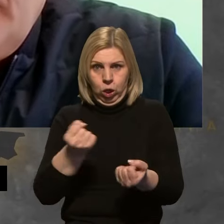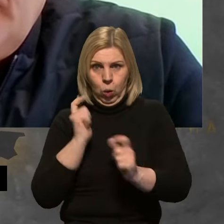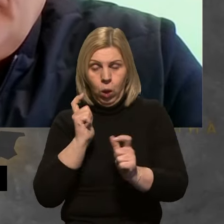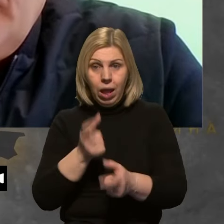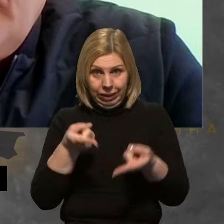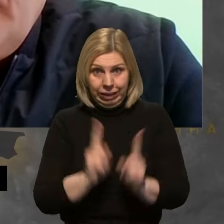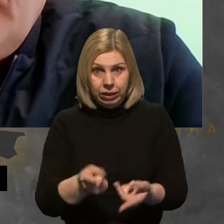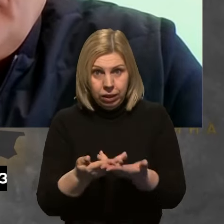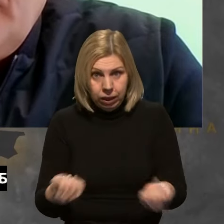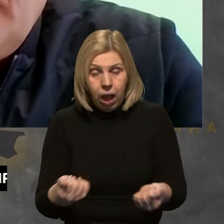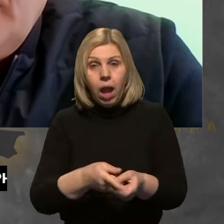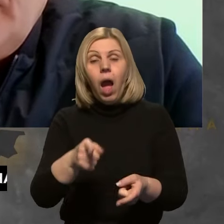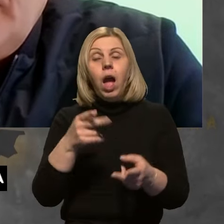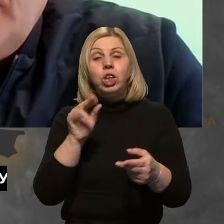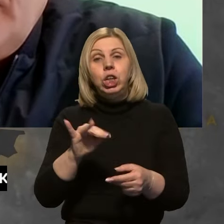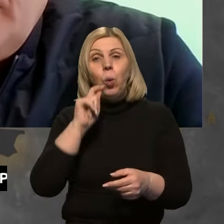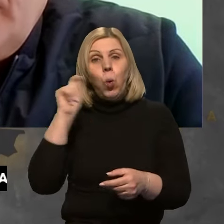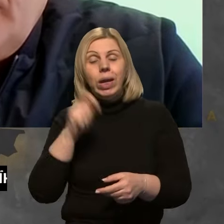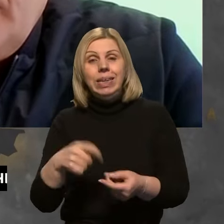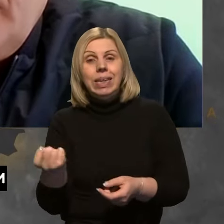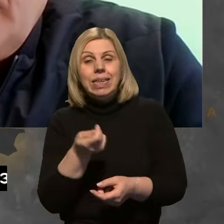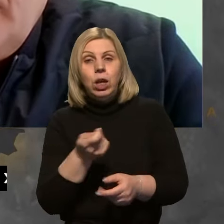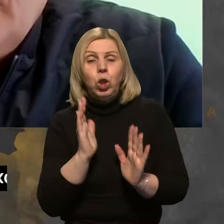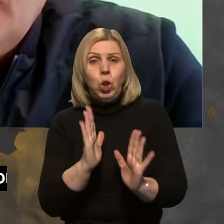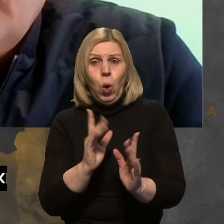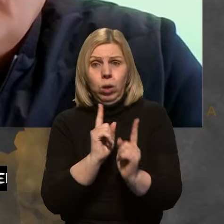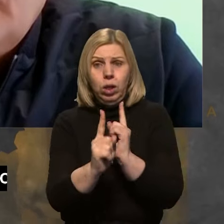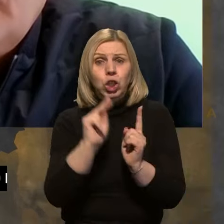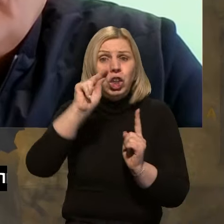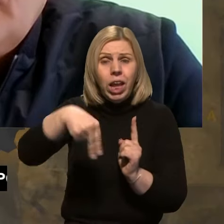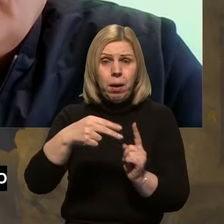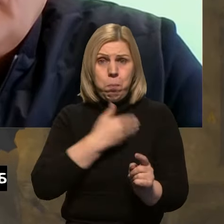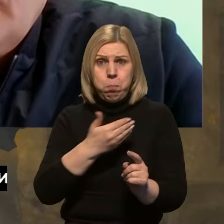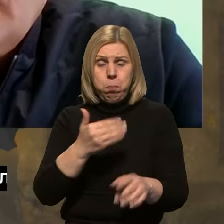дійсно так, чи українське зерно лише транзитом їде через Польщу?